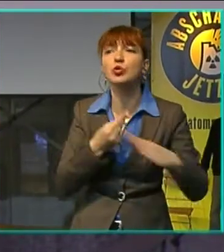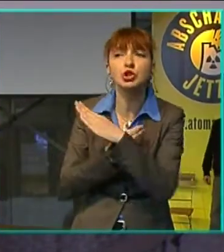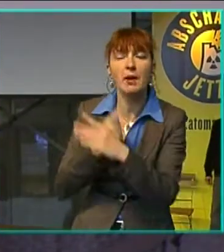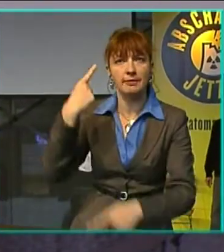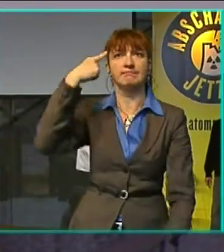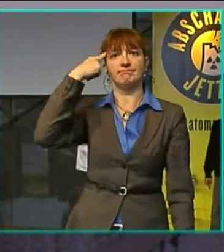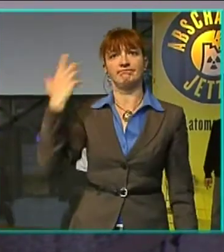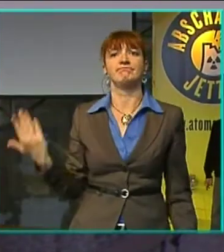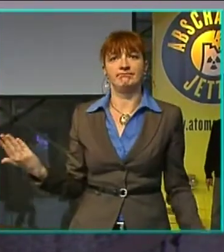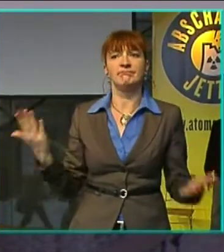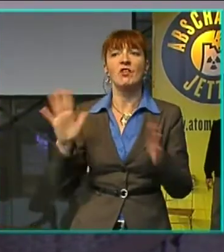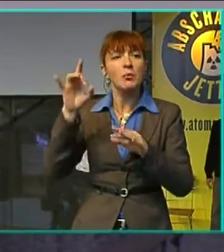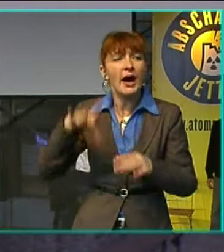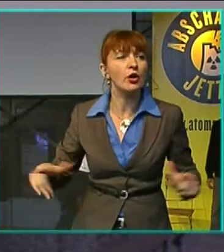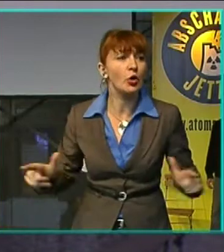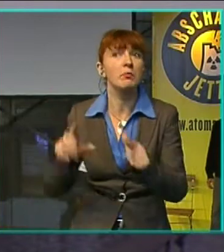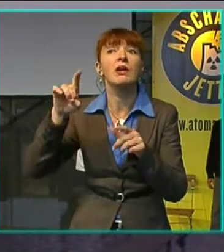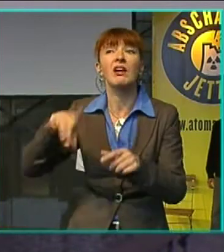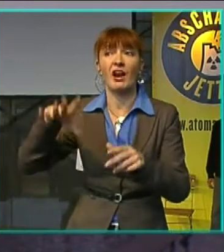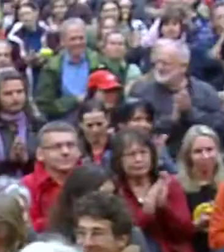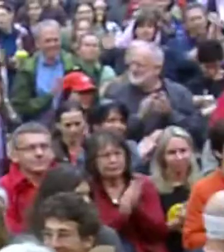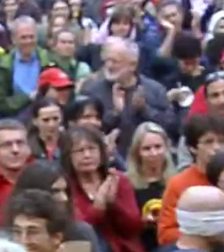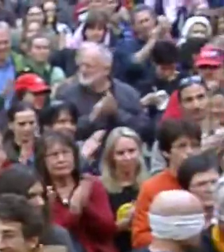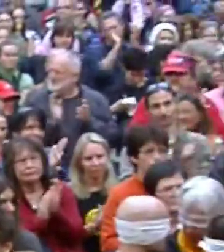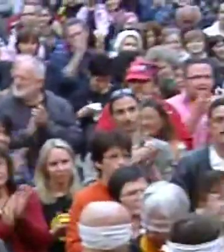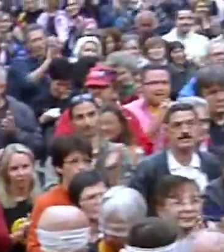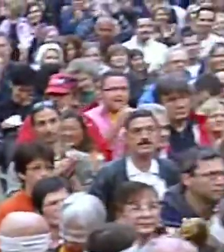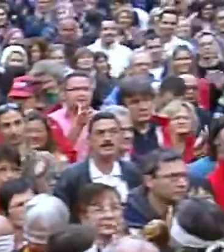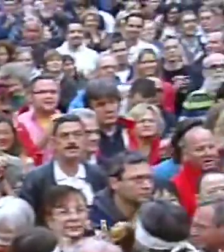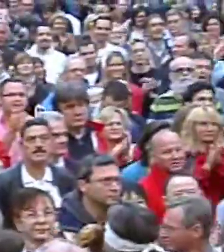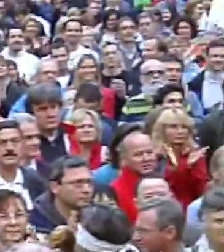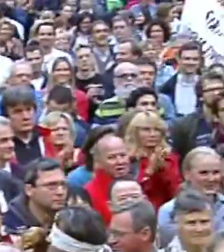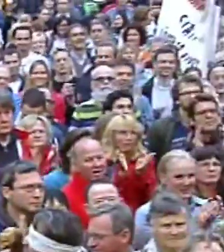Denn dass Atomkraft gefährlich ist, das wussten wir schon.